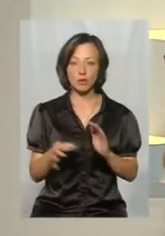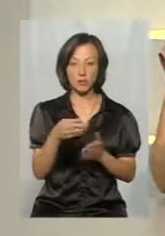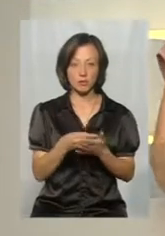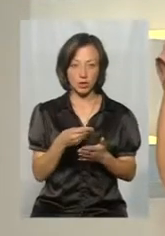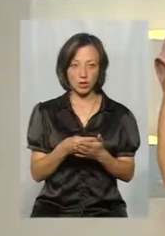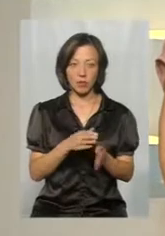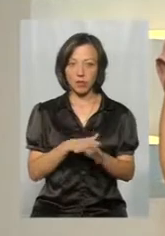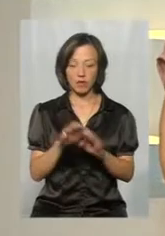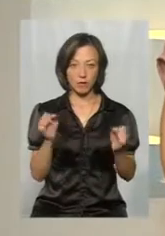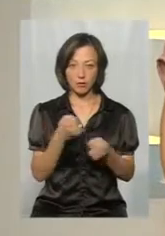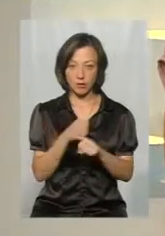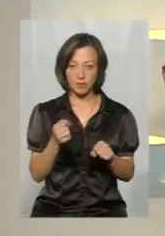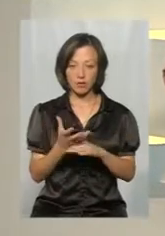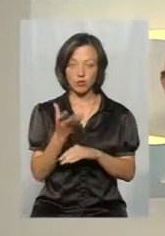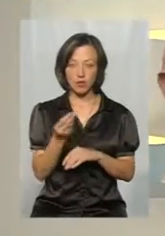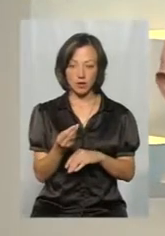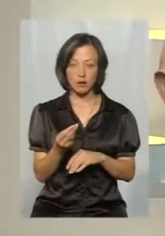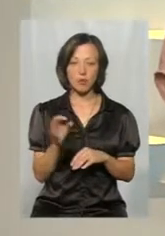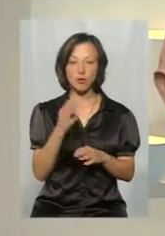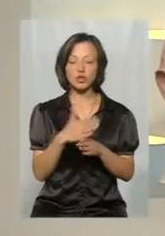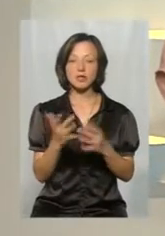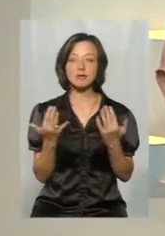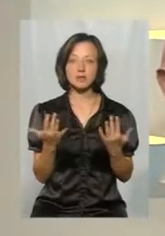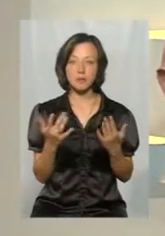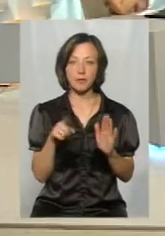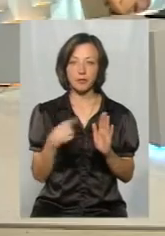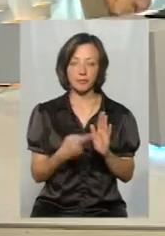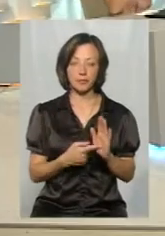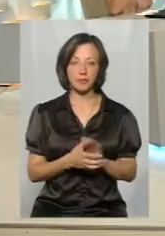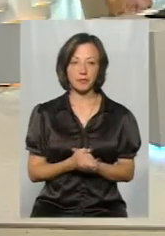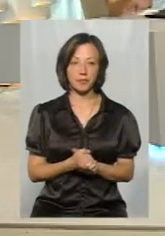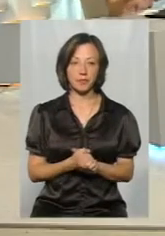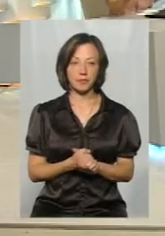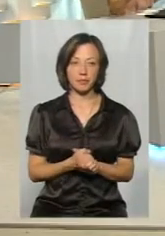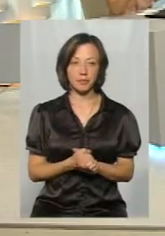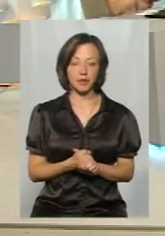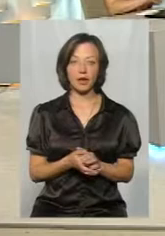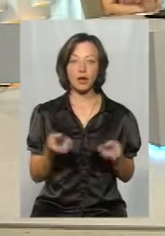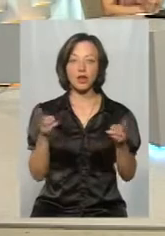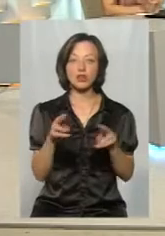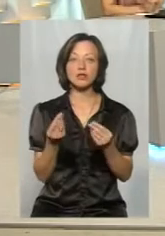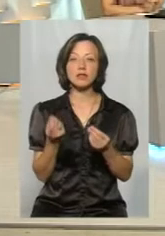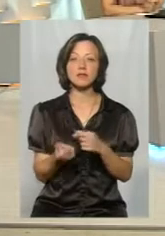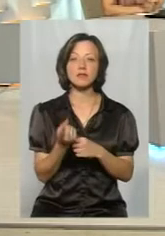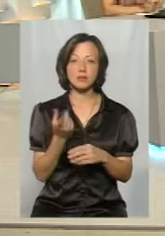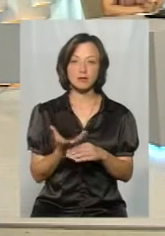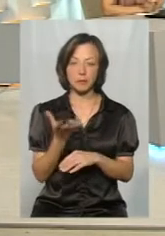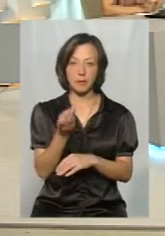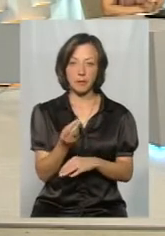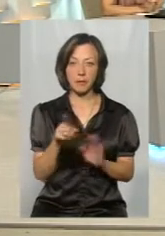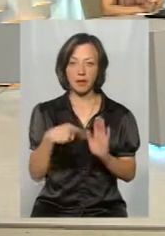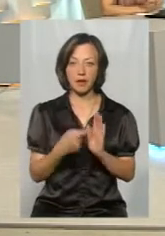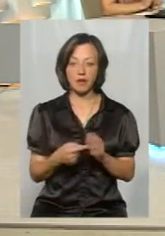бюджету, бо ж повне неможливо фінансувати, так? Про яку частку йдеться? Часткове фінансується, відповідно... решта звідки буде фінансуватися? Відповідно до